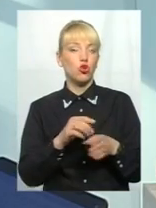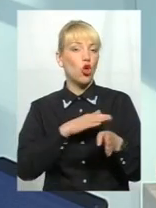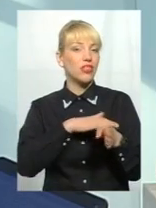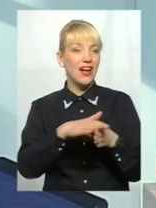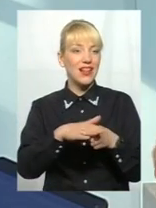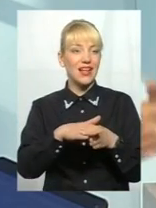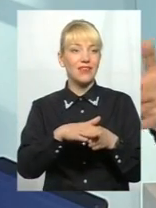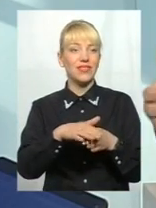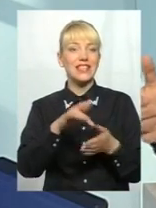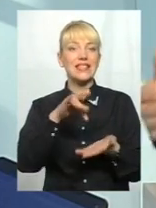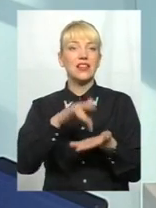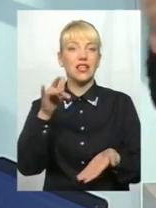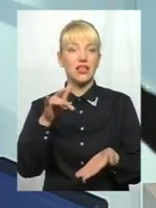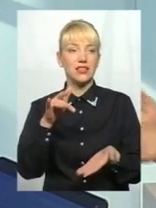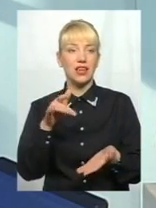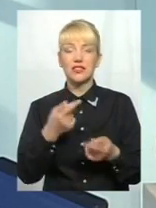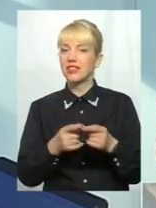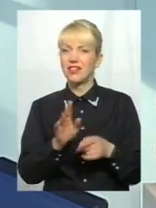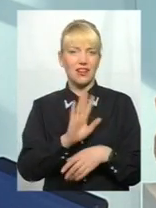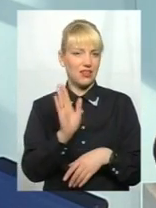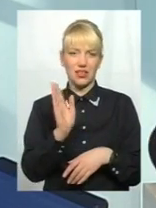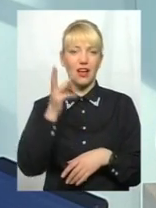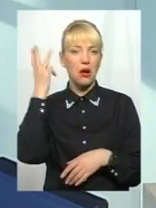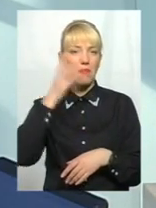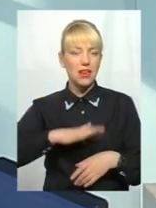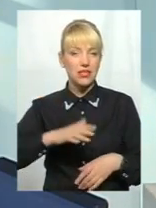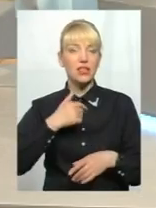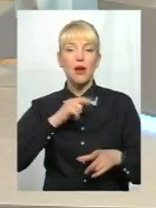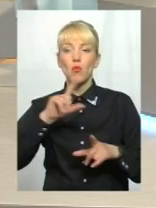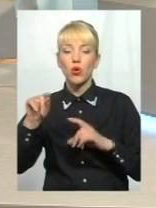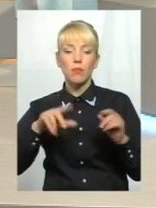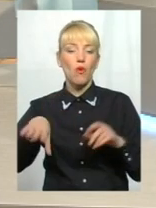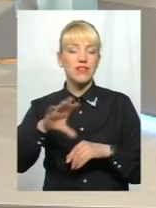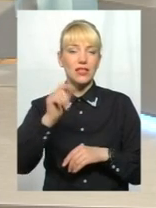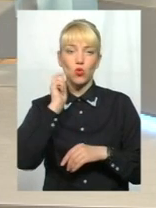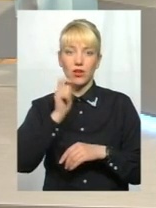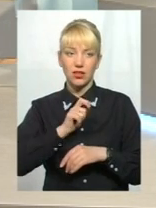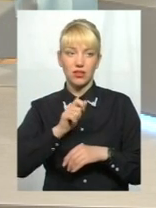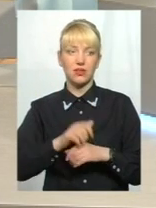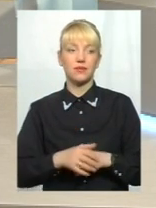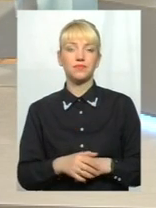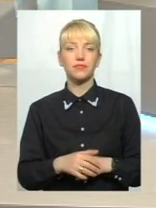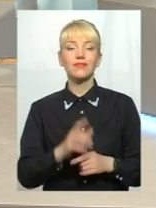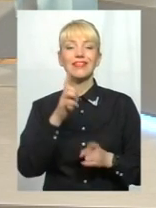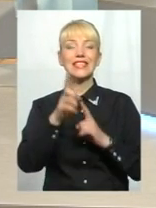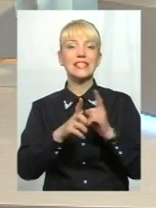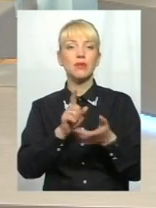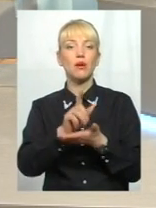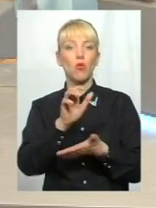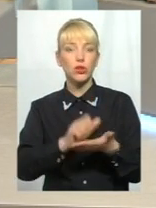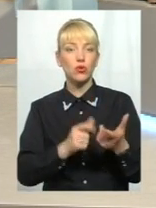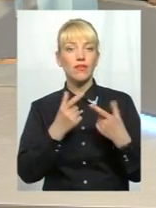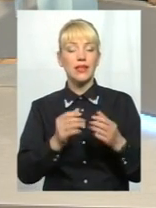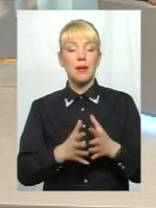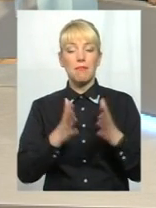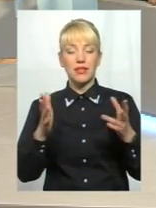децентралізація. Це не тільки Хмельниччина, я вв'їздився в Україну, можу вам сказати, що... Зміни податкові, де більші підприємства